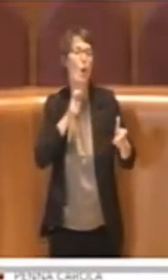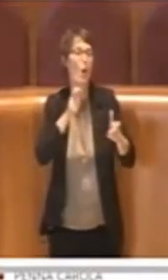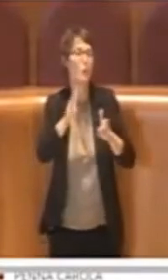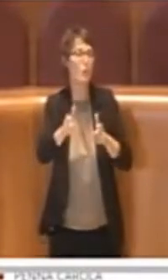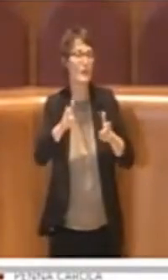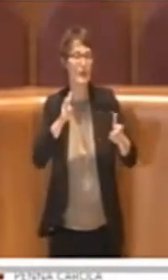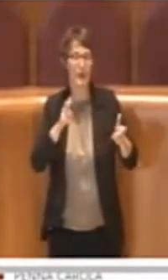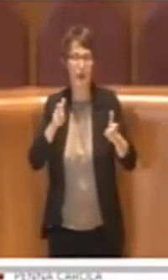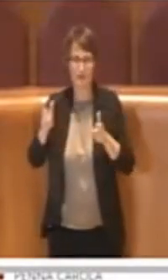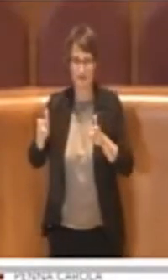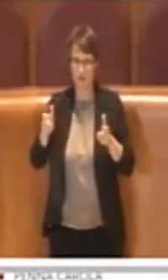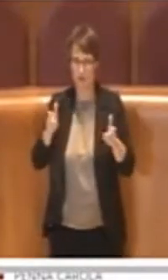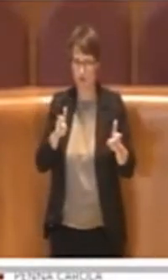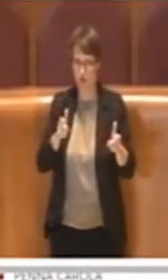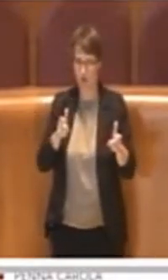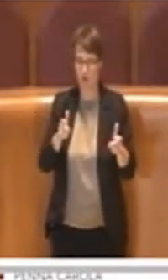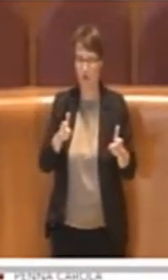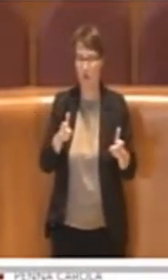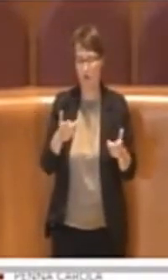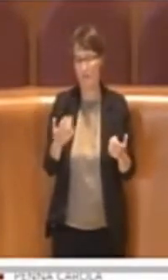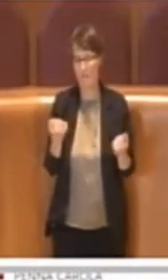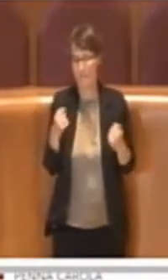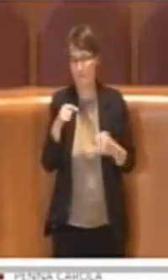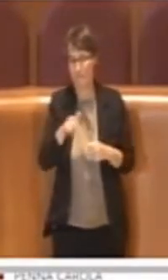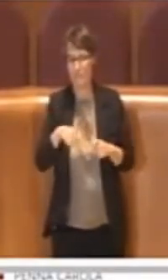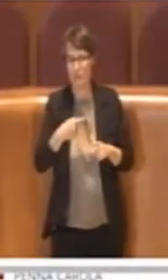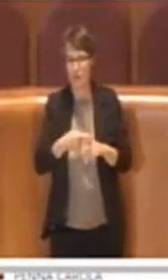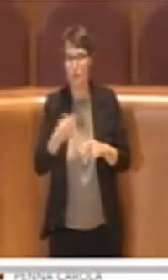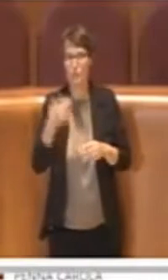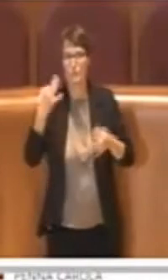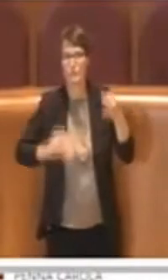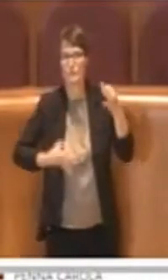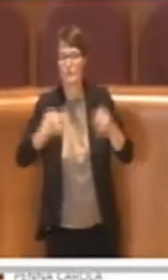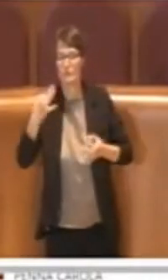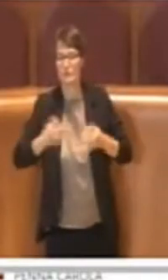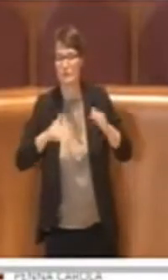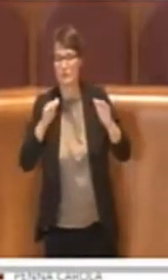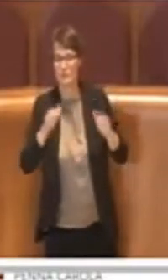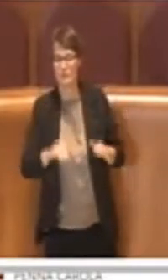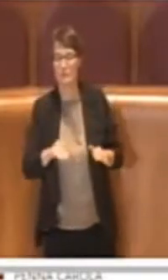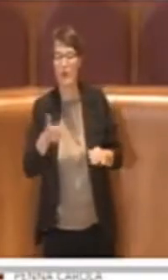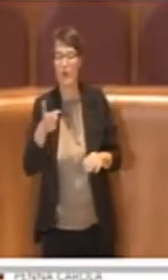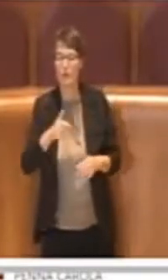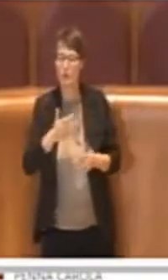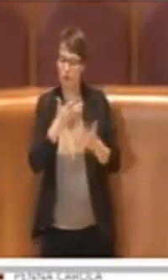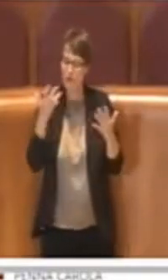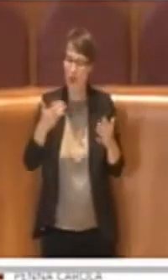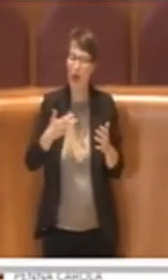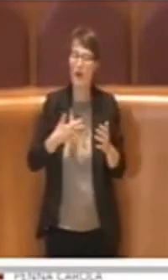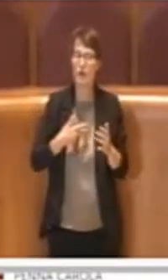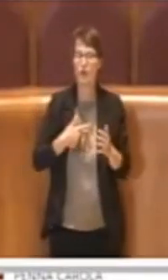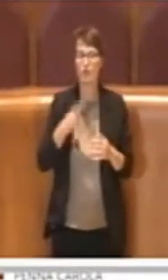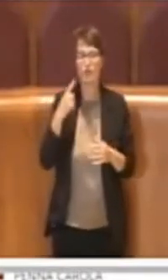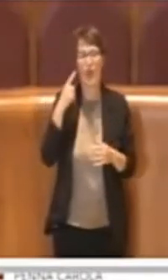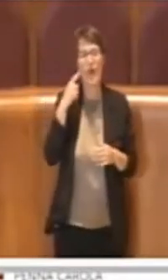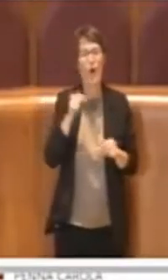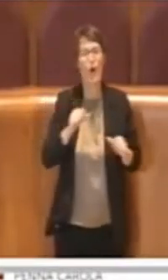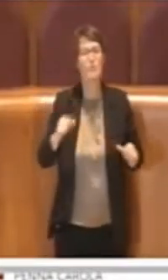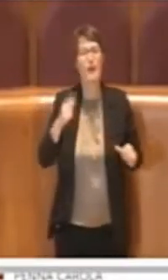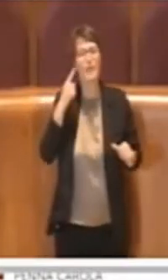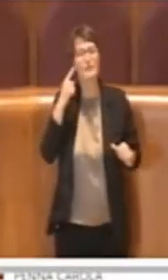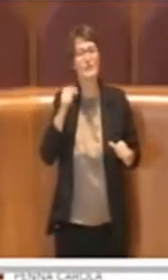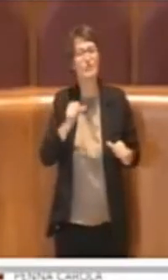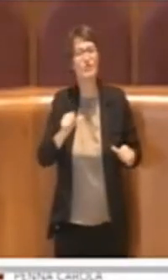sposato anche dalla giurisprudenza, nonostante poi il principio di precauzione, di matrice